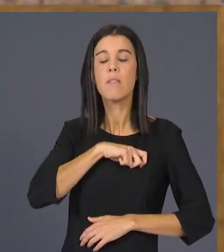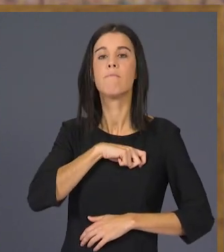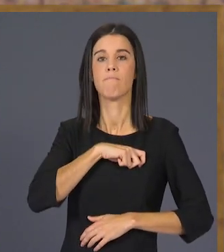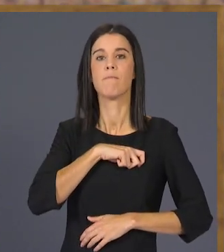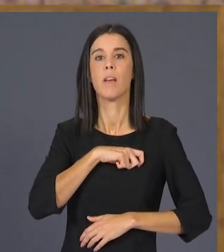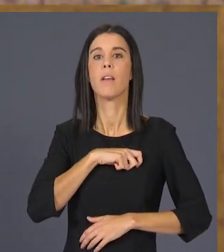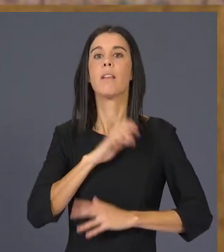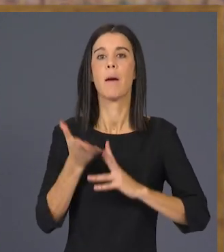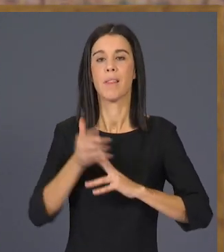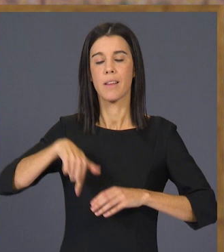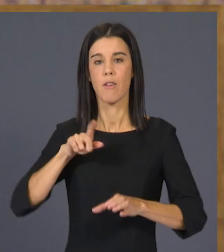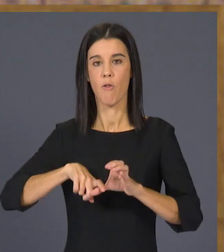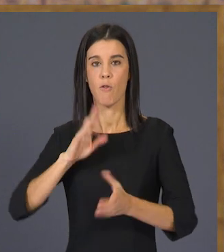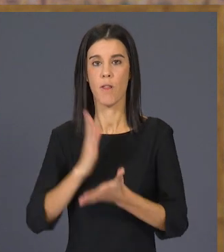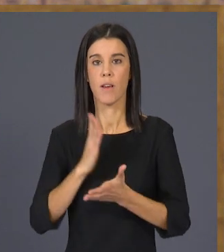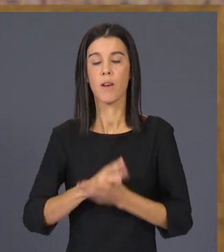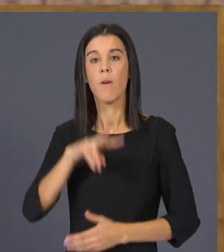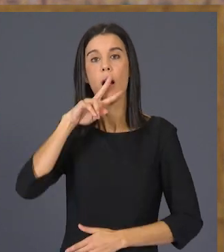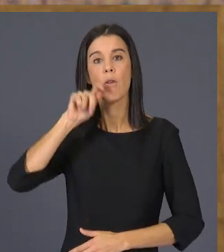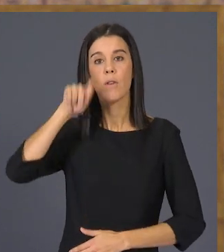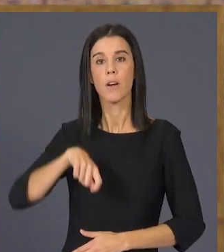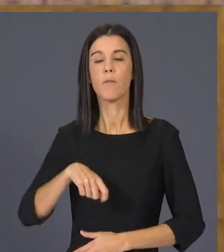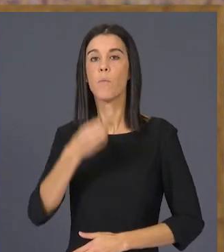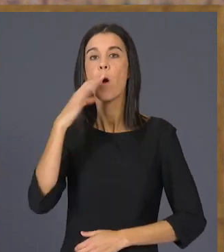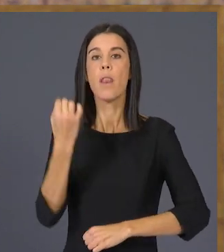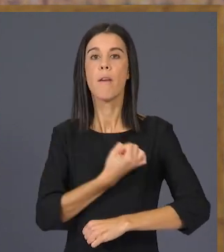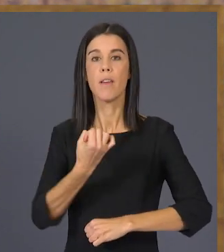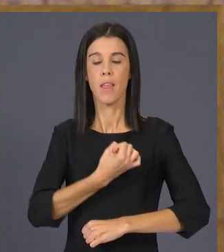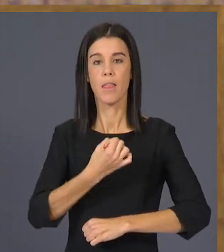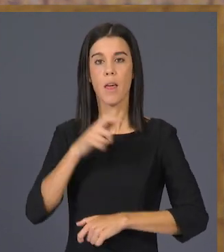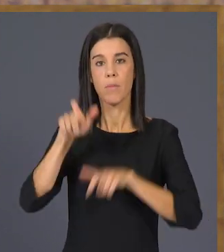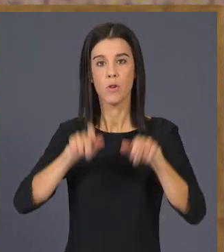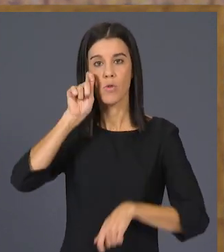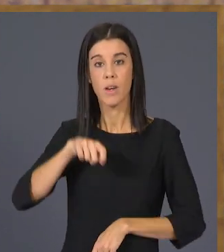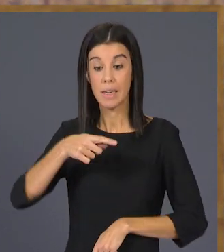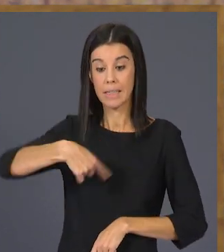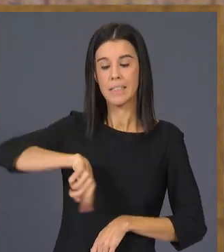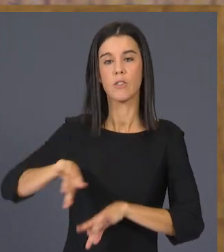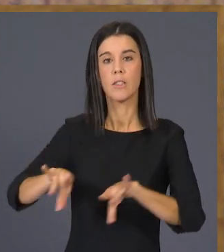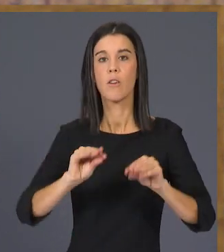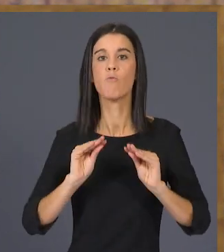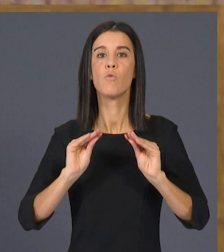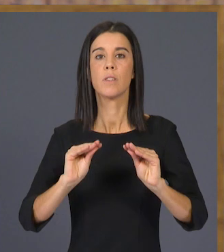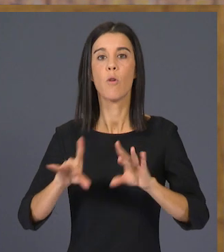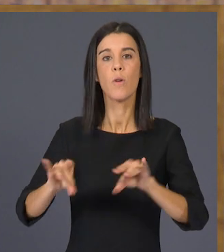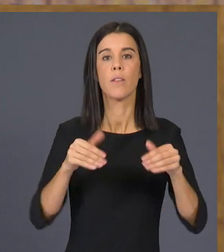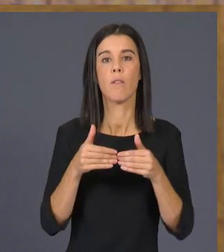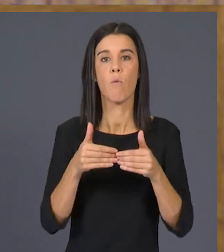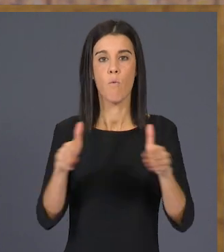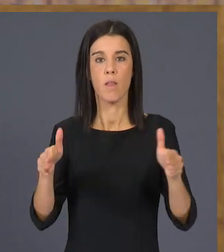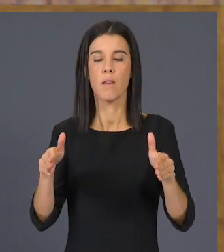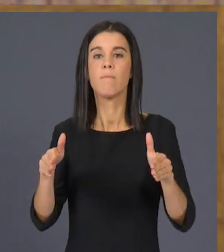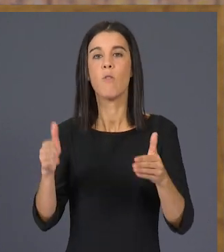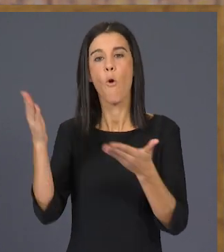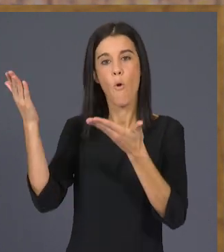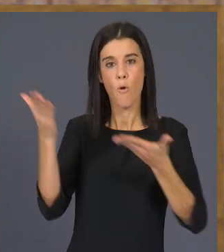L'escavo próximo. Bon Nadal, ucranians. Esta és la vostra terra, una terra oberta, hospitalària.